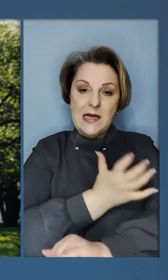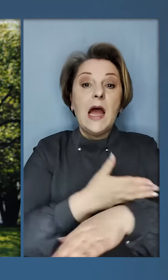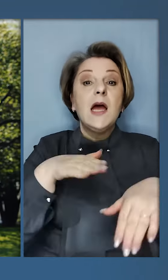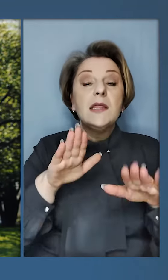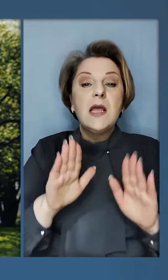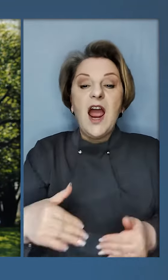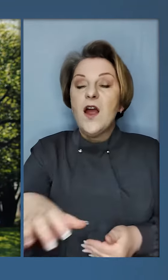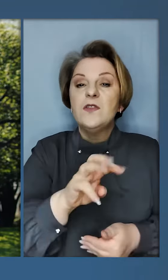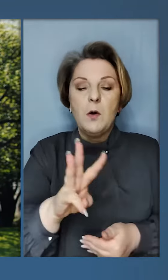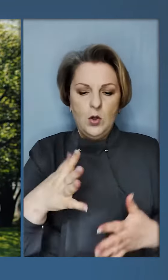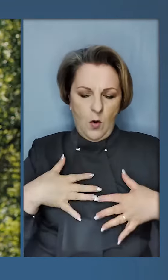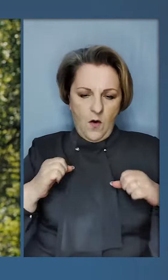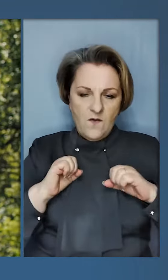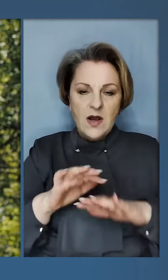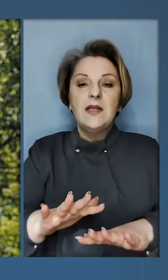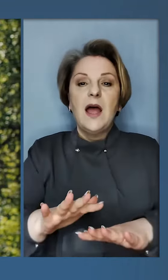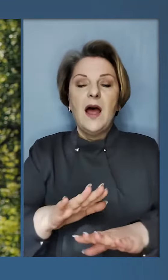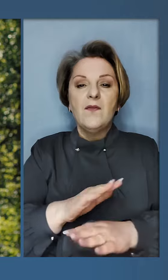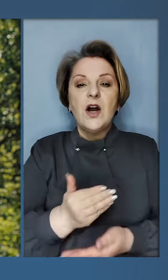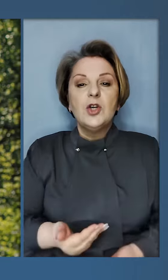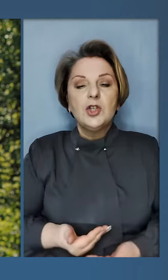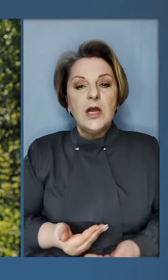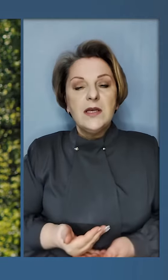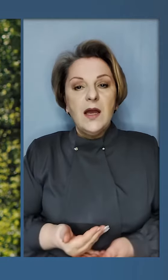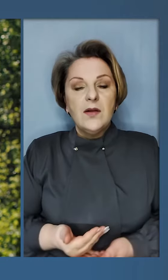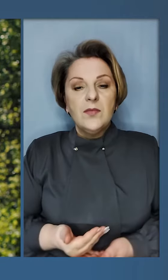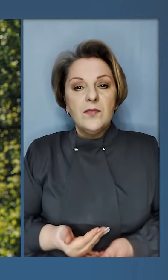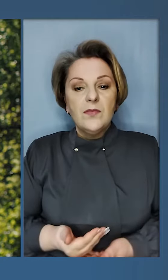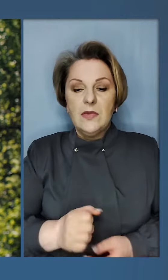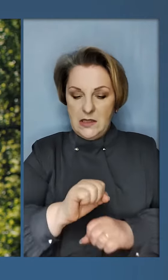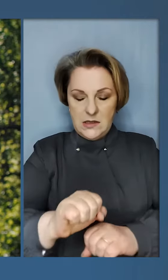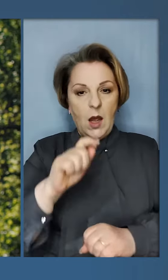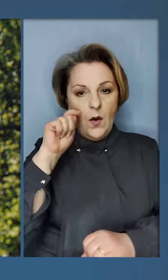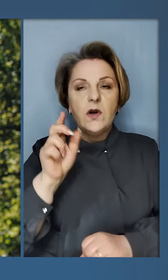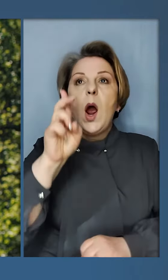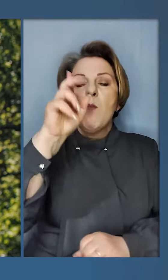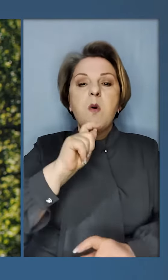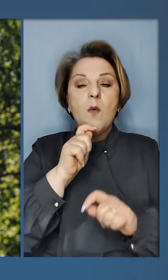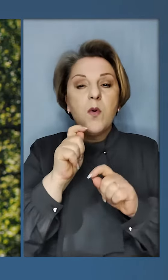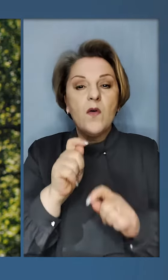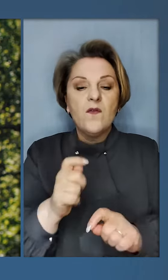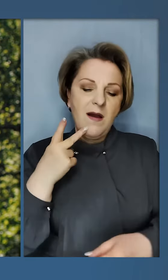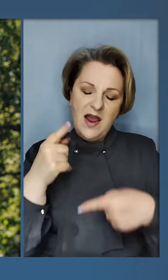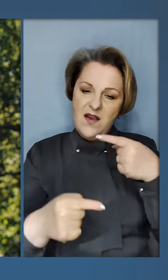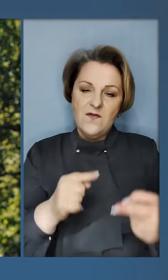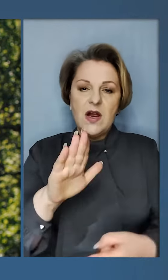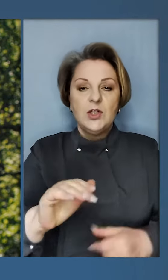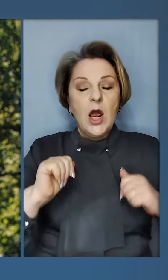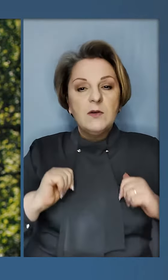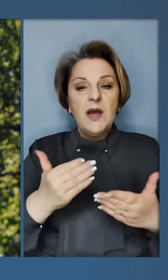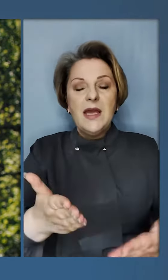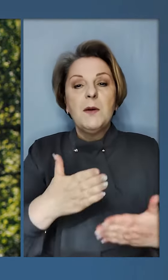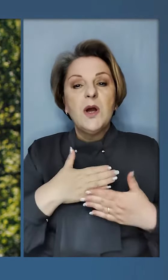щоб примножити силу. І нехай всім, хто віддав життя за Україну, Бог